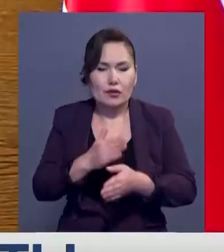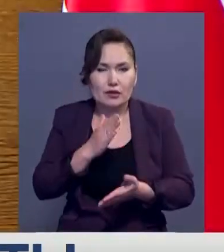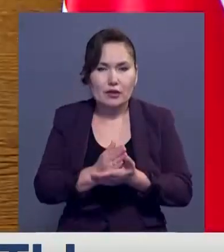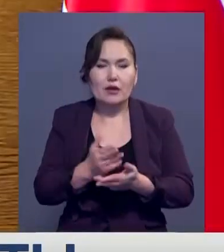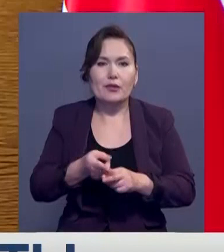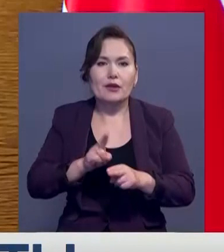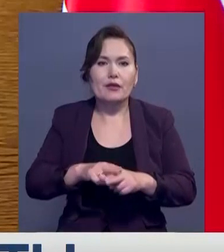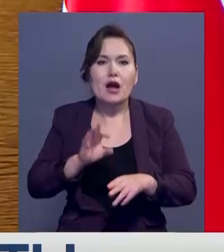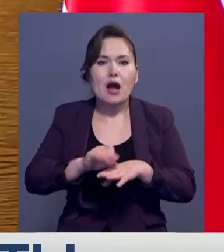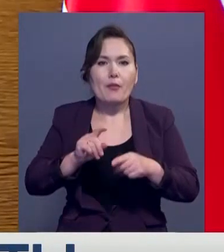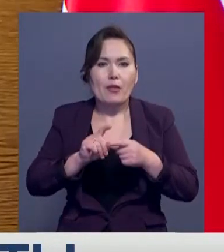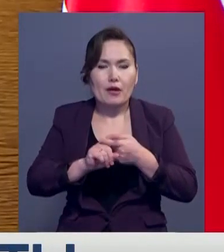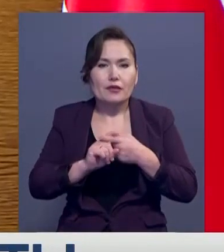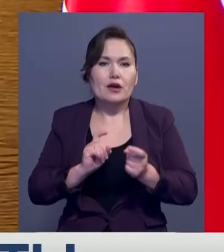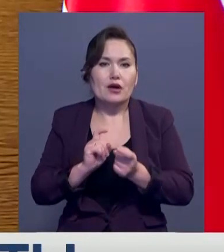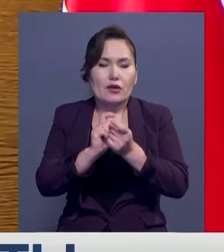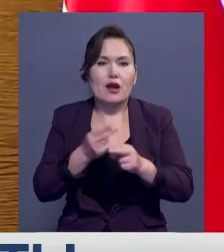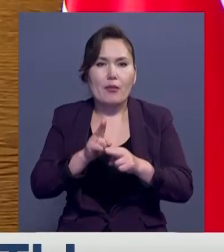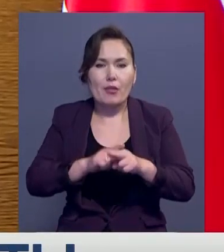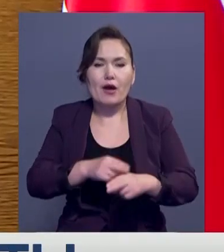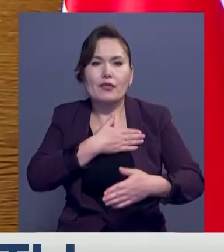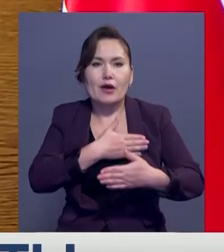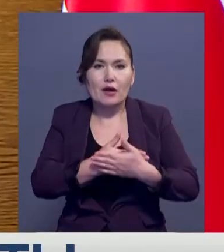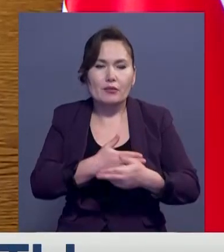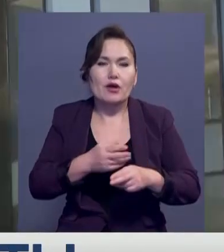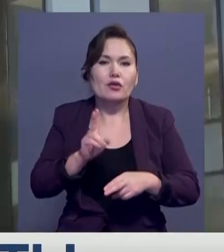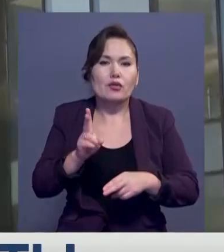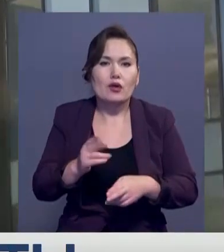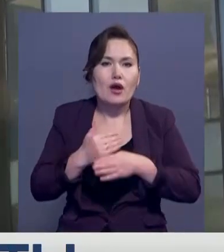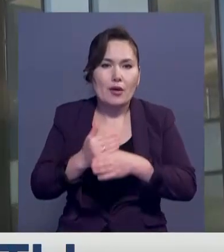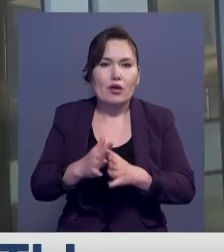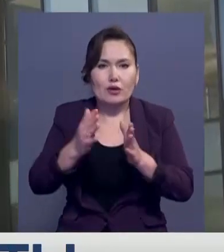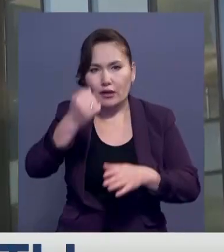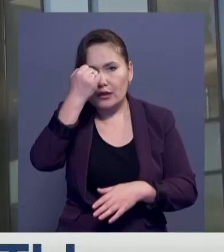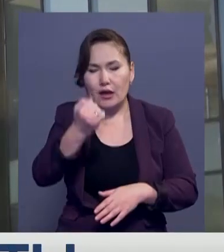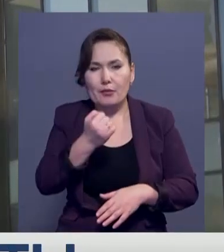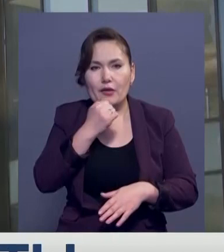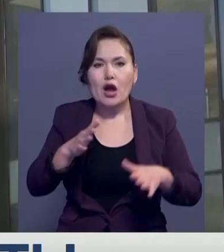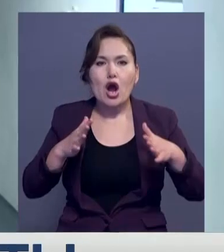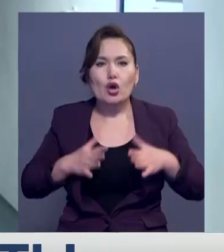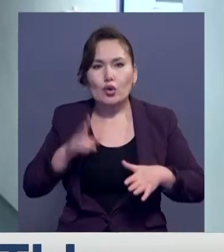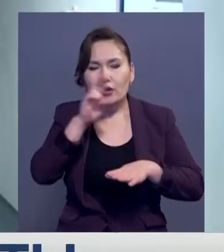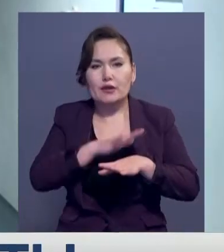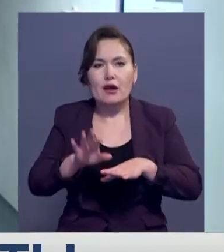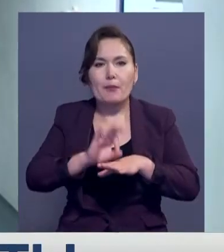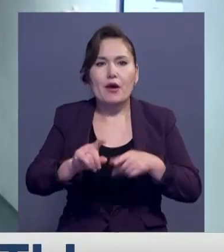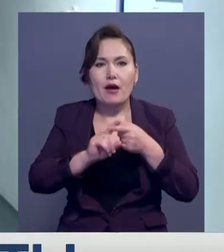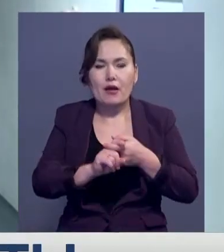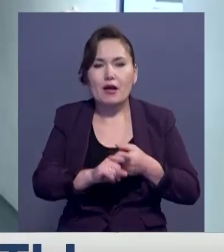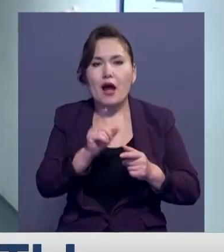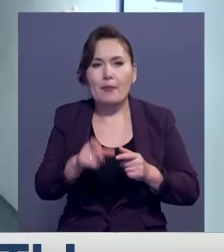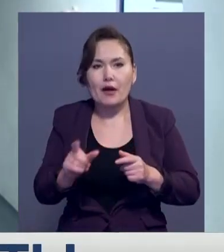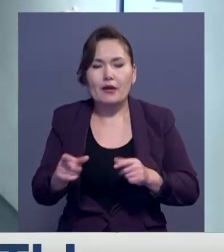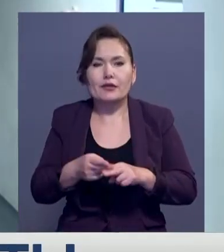Коронавирус пен күреске өз еркмен қатысқандардың бәріне алғыс айтам. Грузияда пандемия бастыған кезде вирус шықтырған әрбір